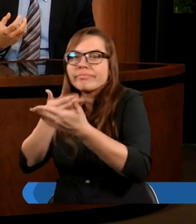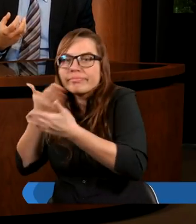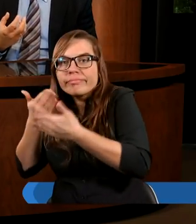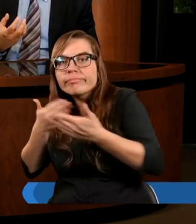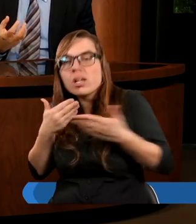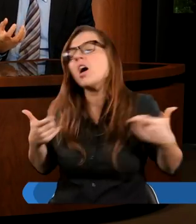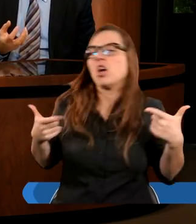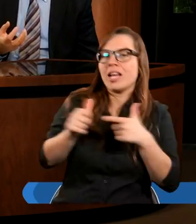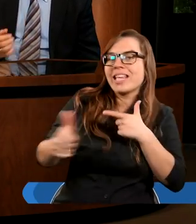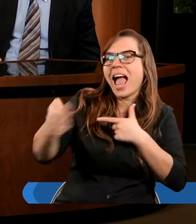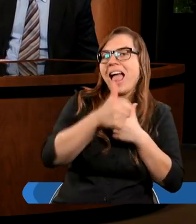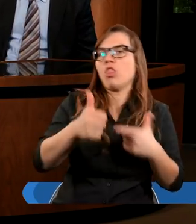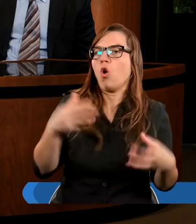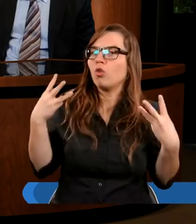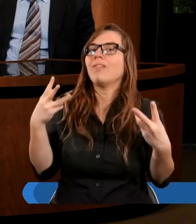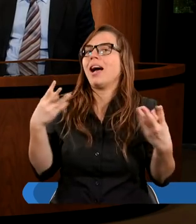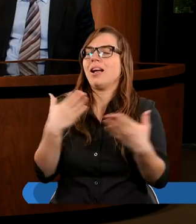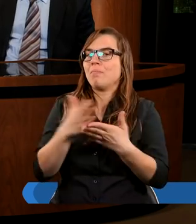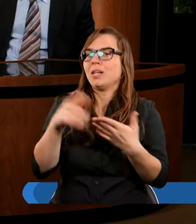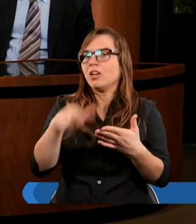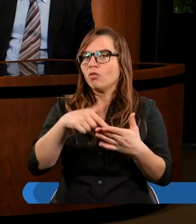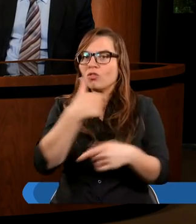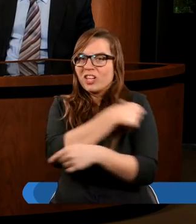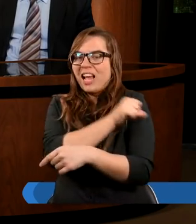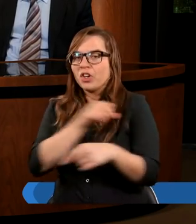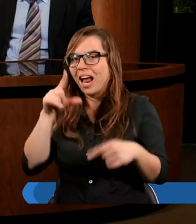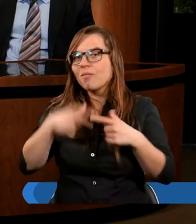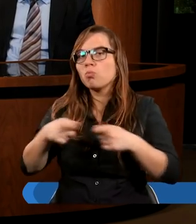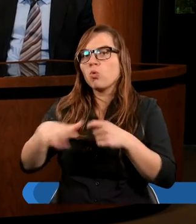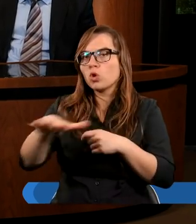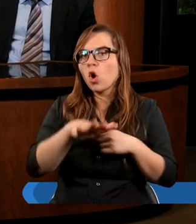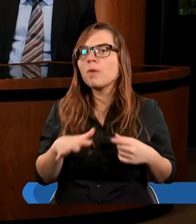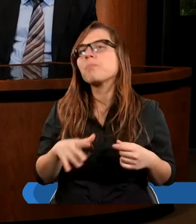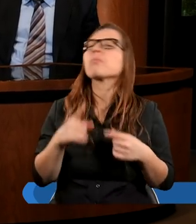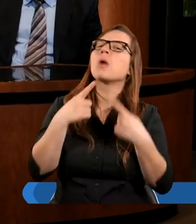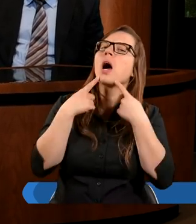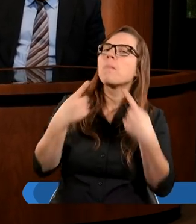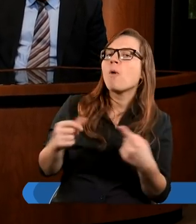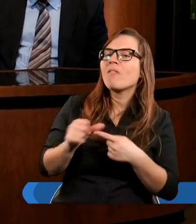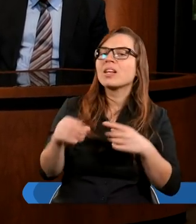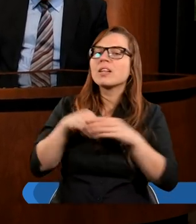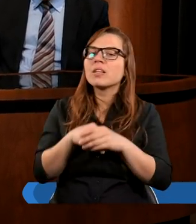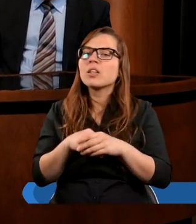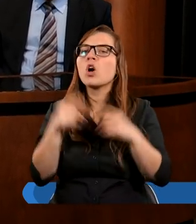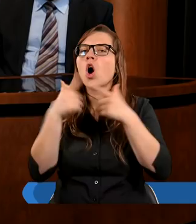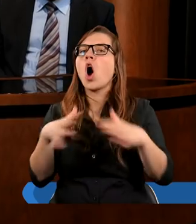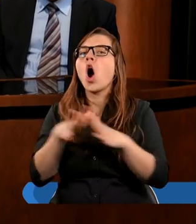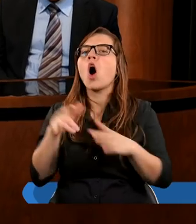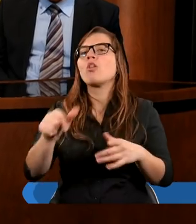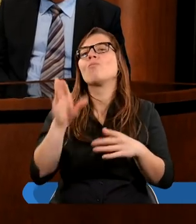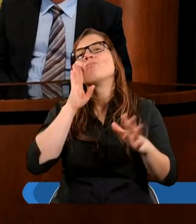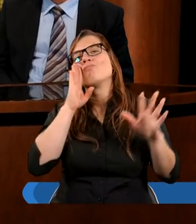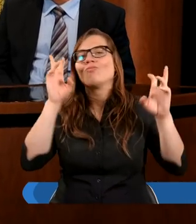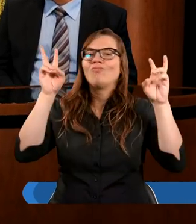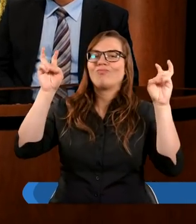wtedy bycia właśnie w wspólnocie chrześcijańskiej. Jest takie jeszcze powiedzenie dosyć chyba słynne, że Kościół to jest